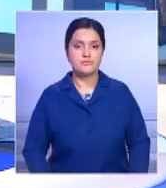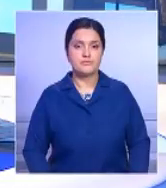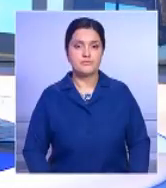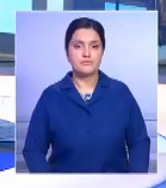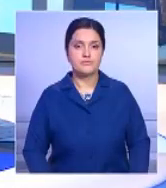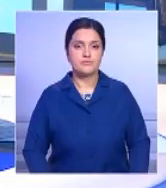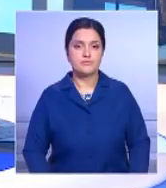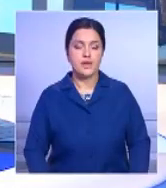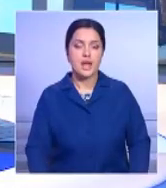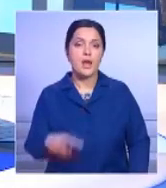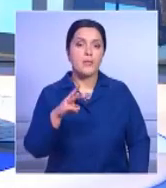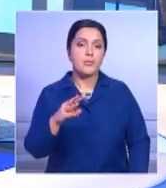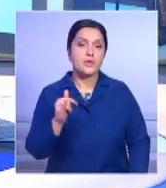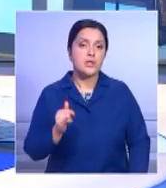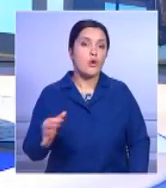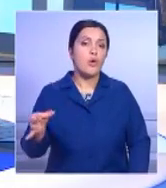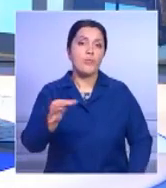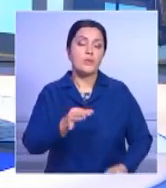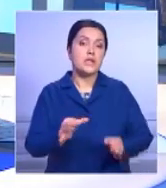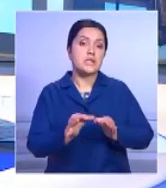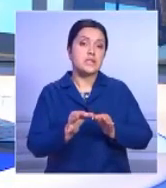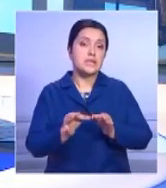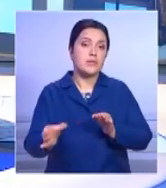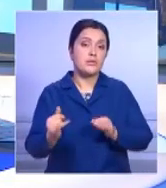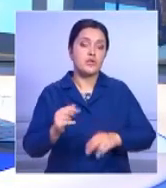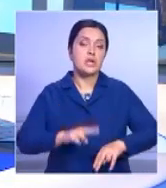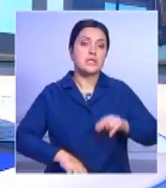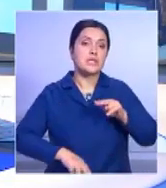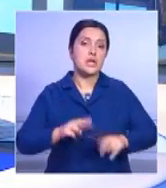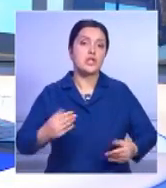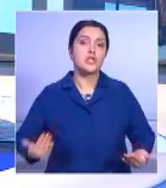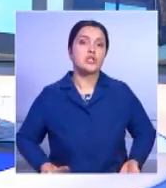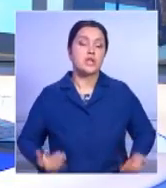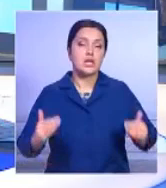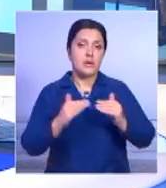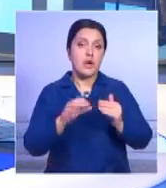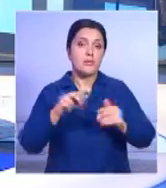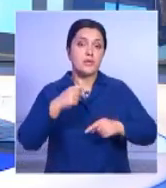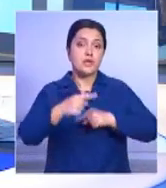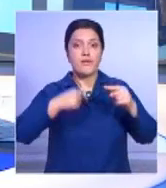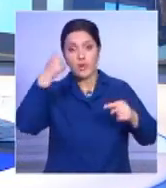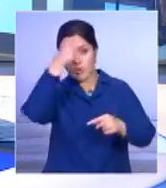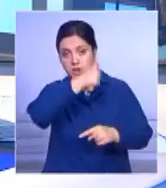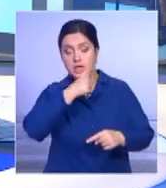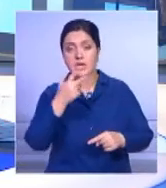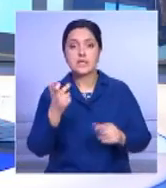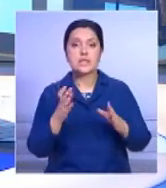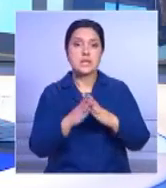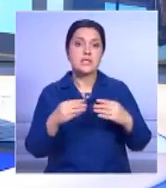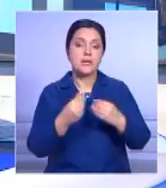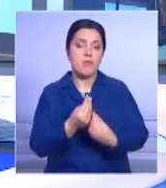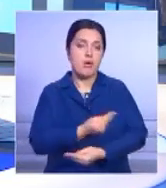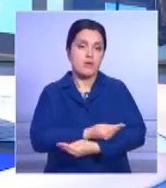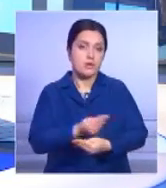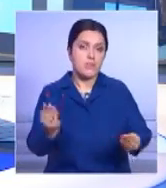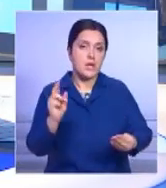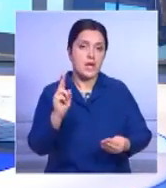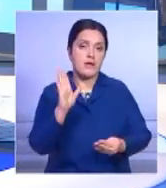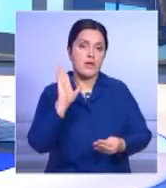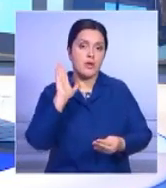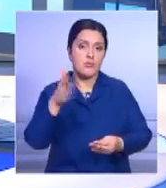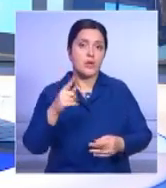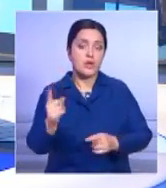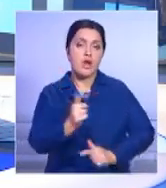В Мунайлинском районе Мангоставской области активно ведется строительство жилых домов. В апреле следующего года почти 300 семей станут